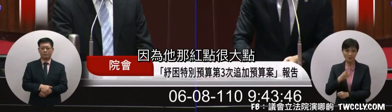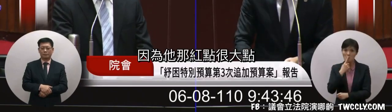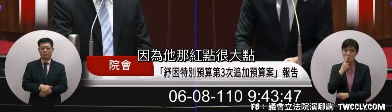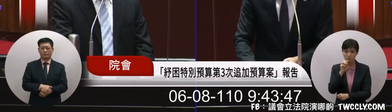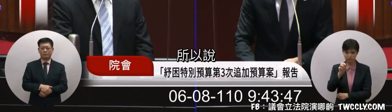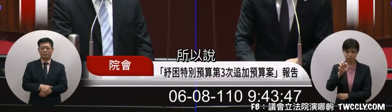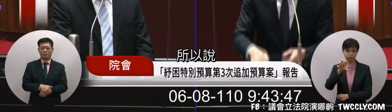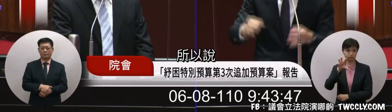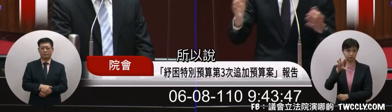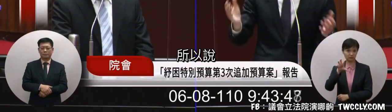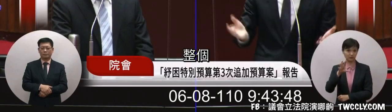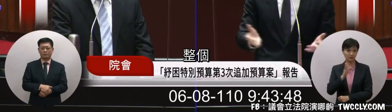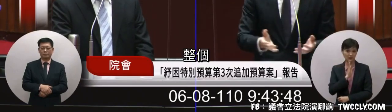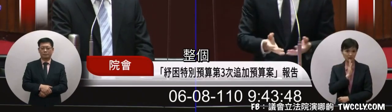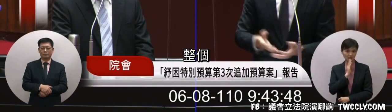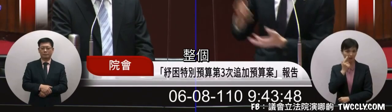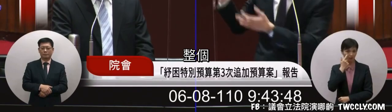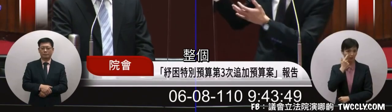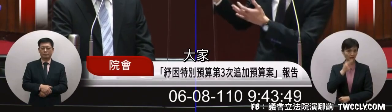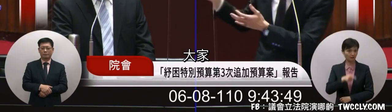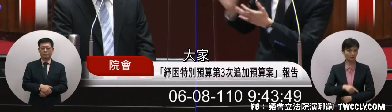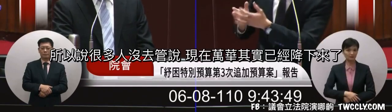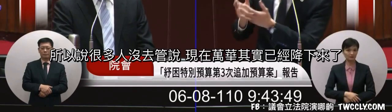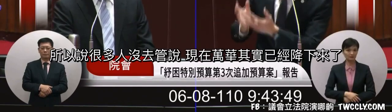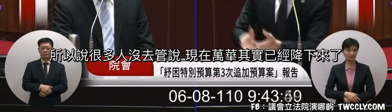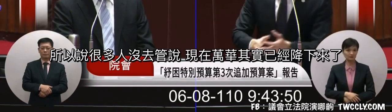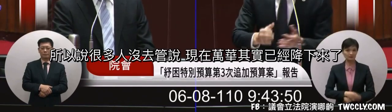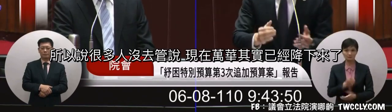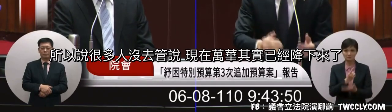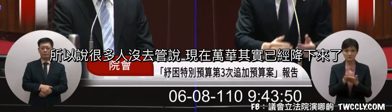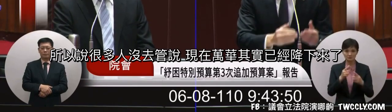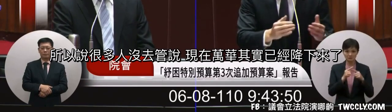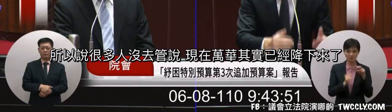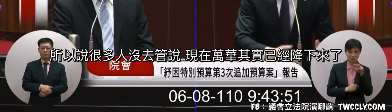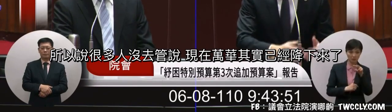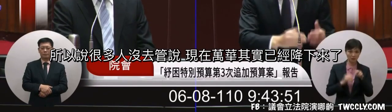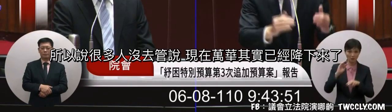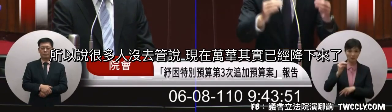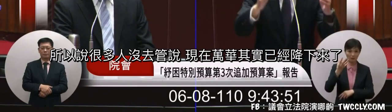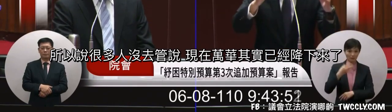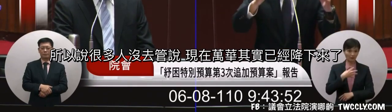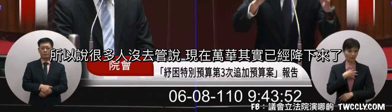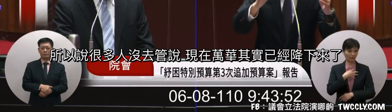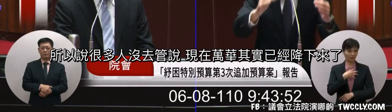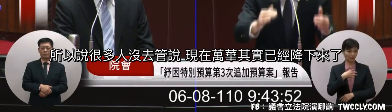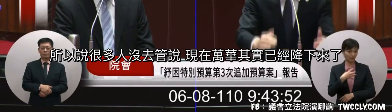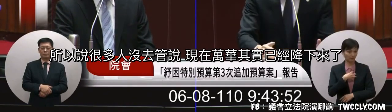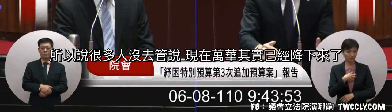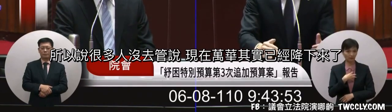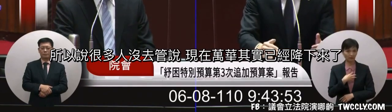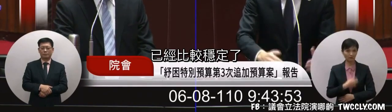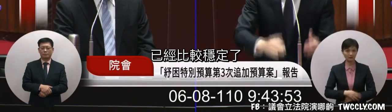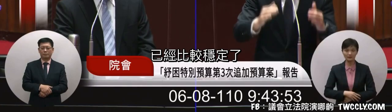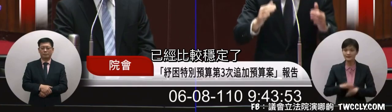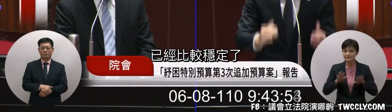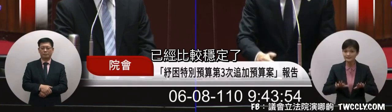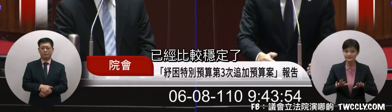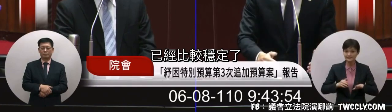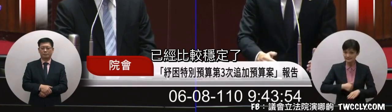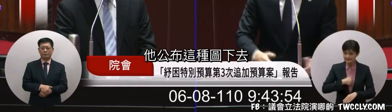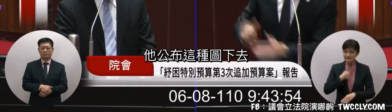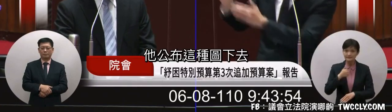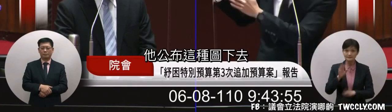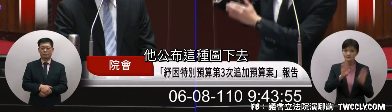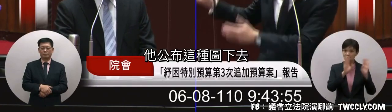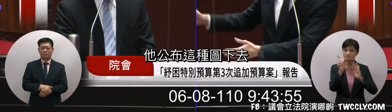很大店所以說整個所以說很多人沒有去觀臺說現在萬塊其實已經降下來已經比較穩